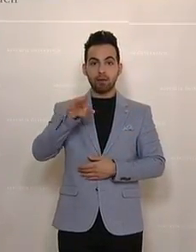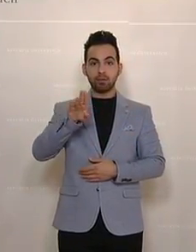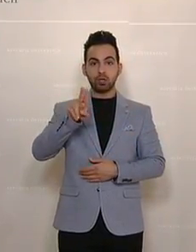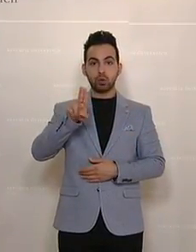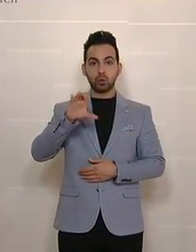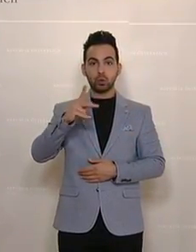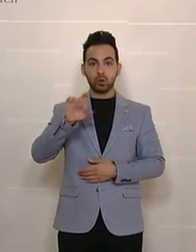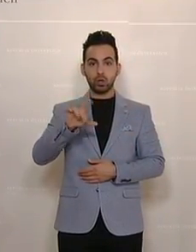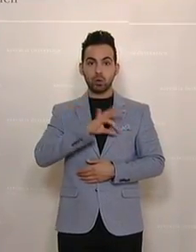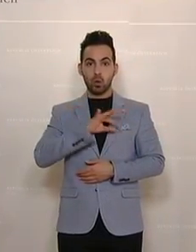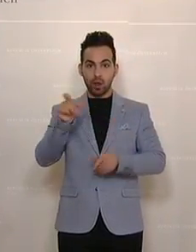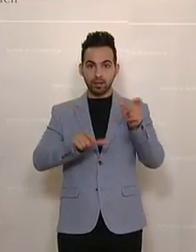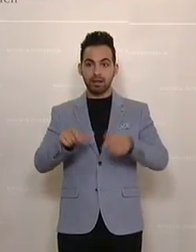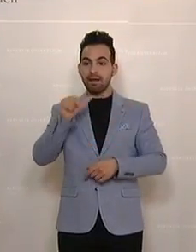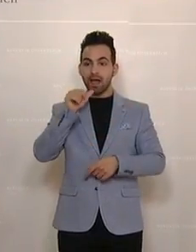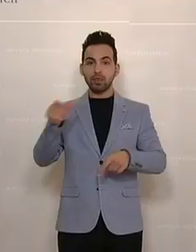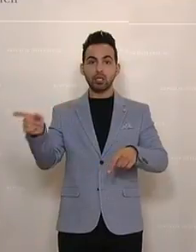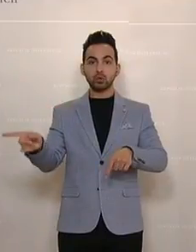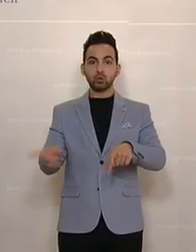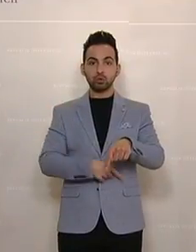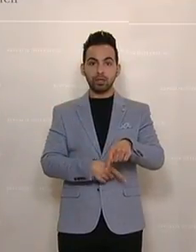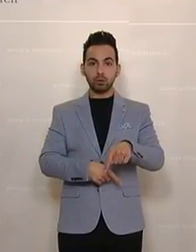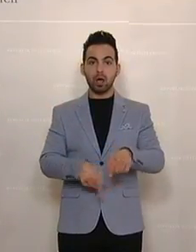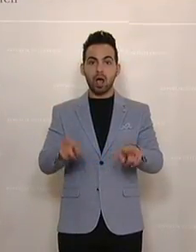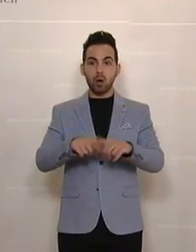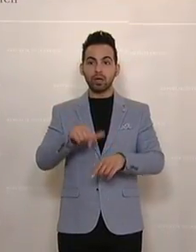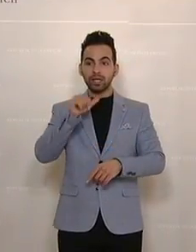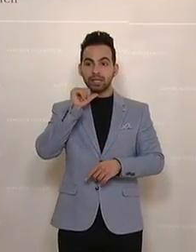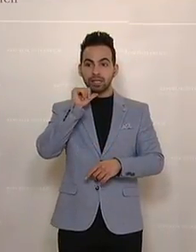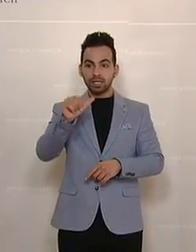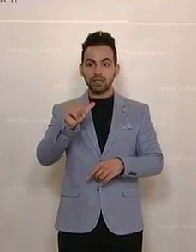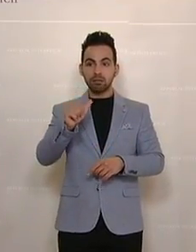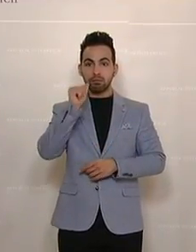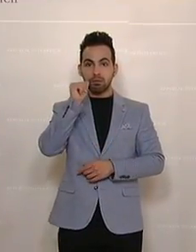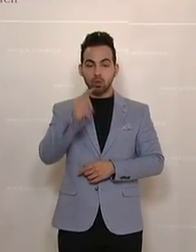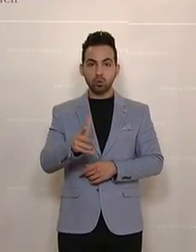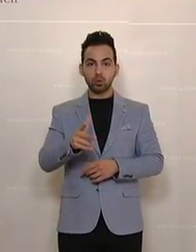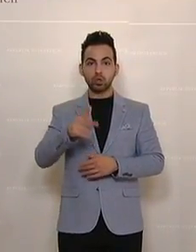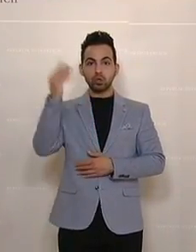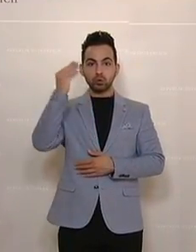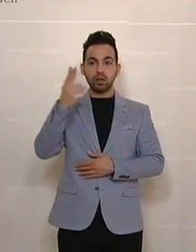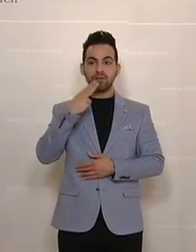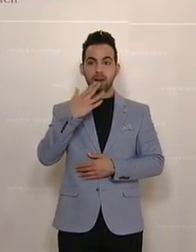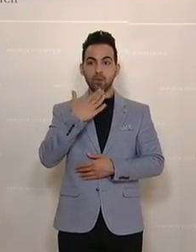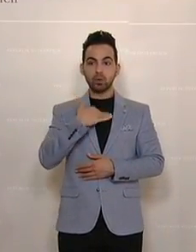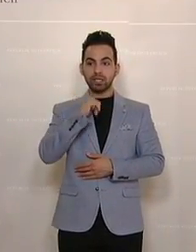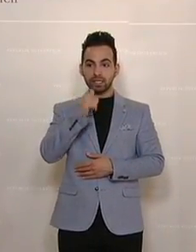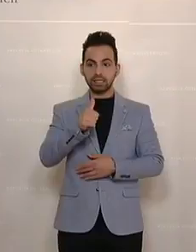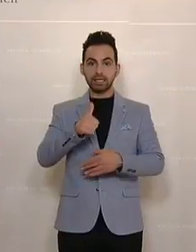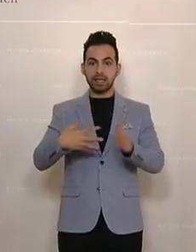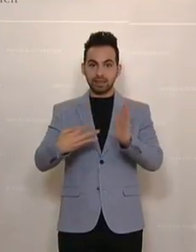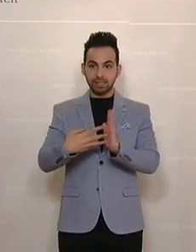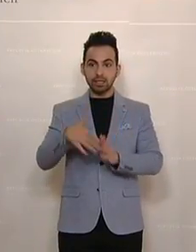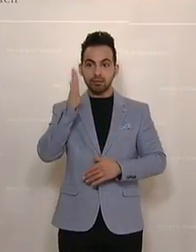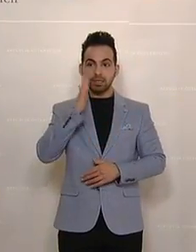der nachhaltigen Entwicklungsziele Österreich und die Agenda 2030. Da